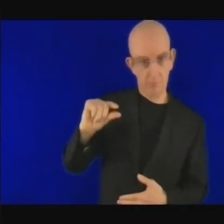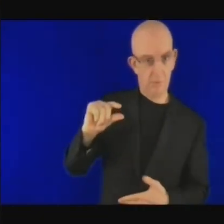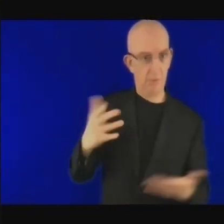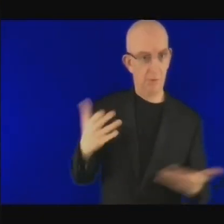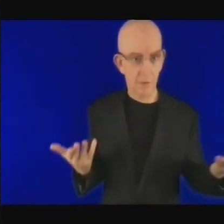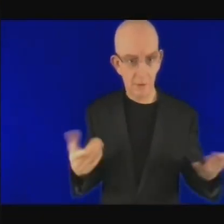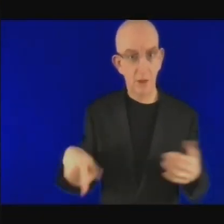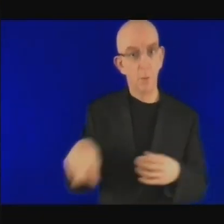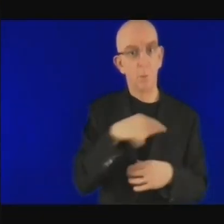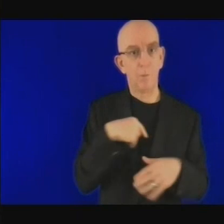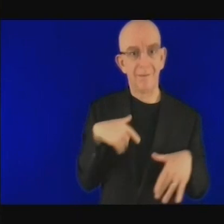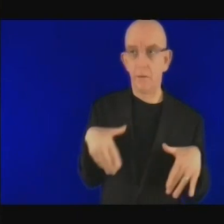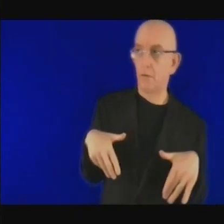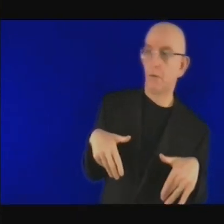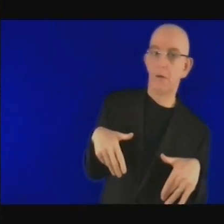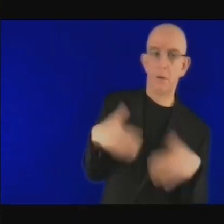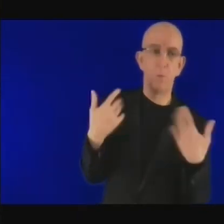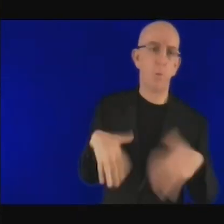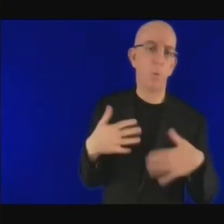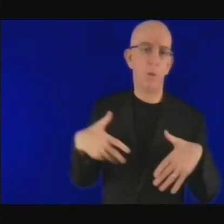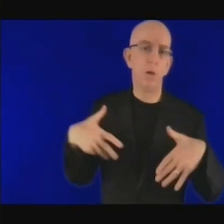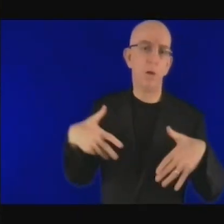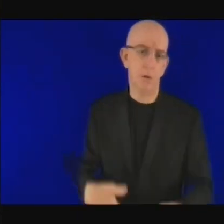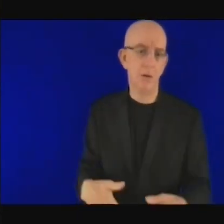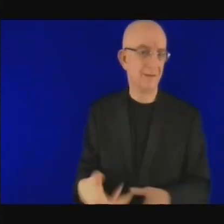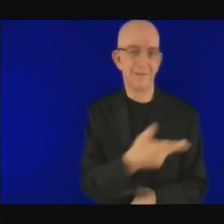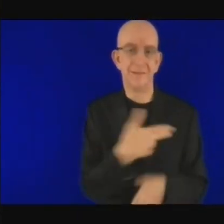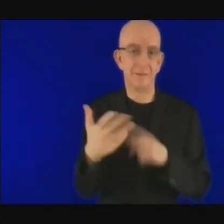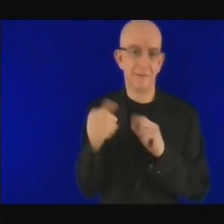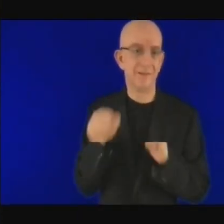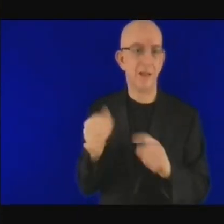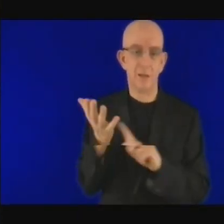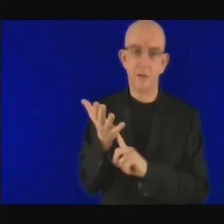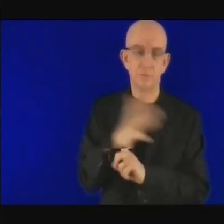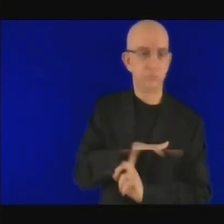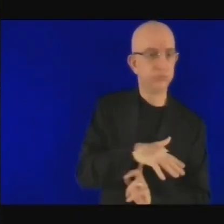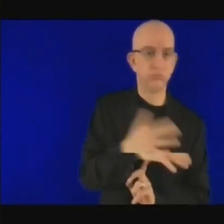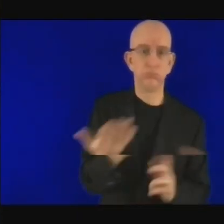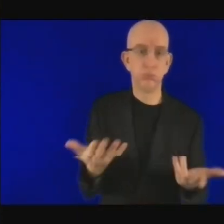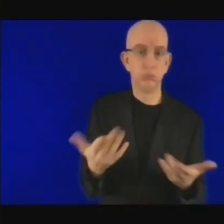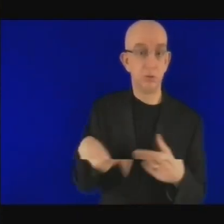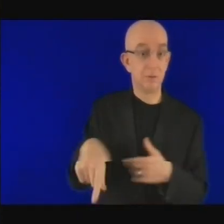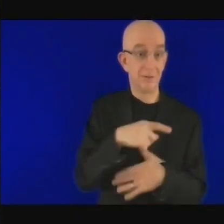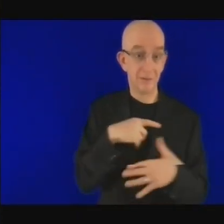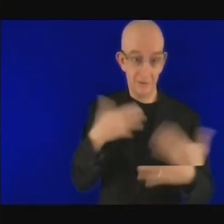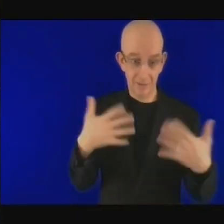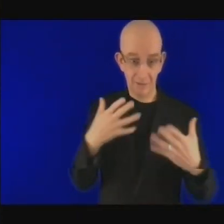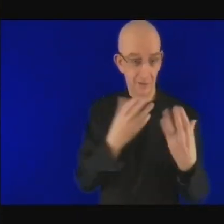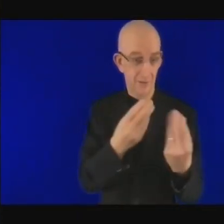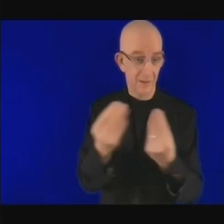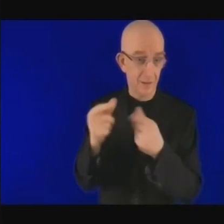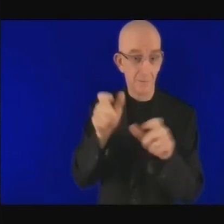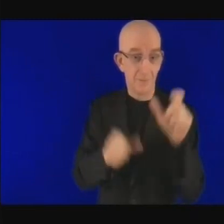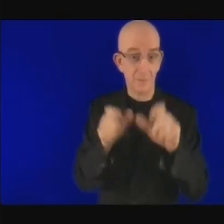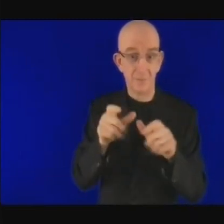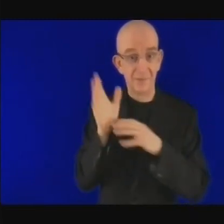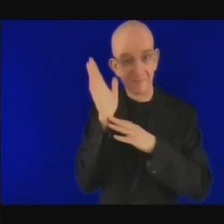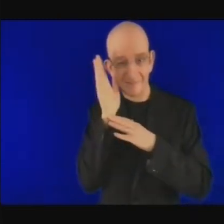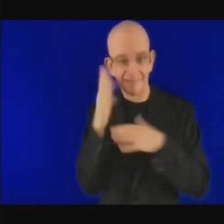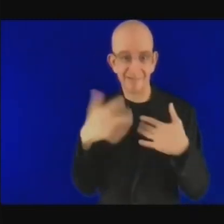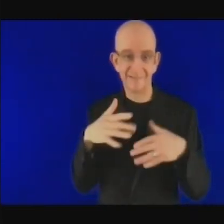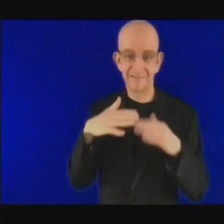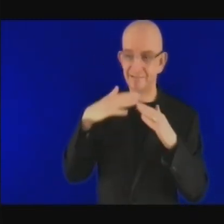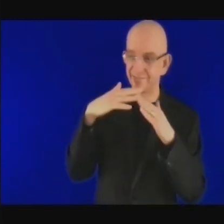qui vivent dans des bidonvilles et dans des zones agricoles. Or,